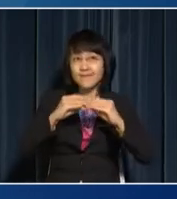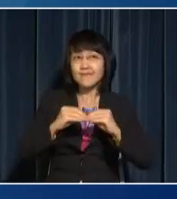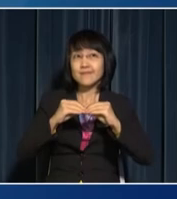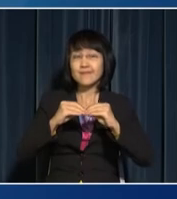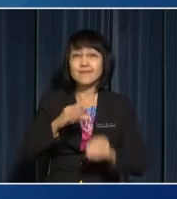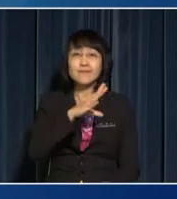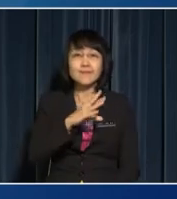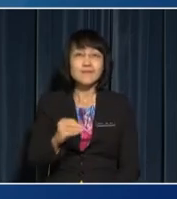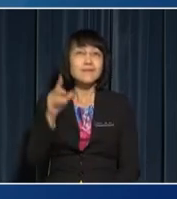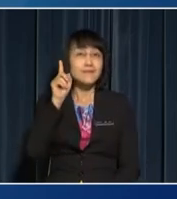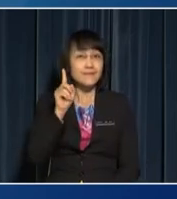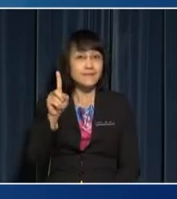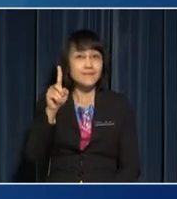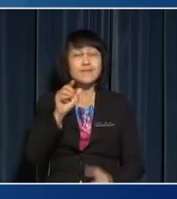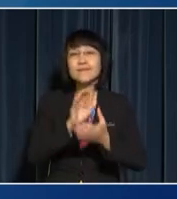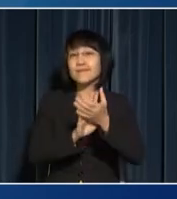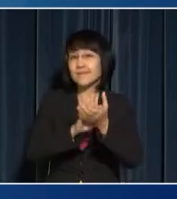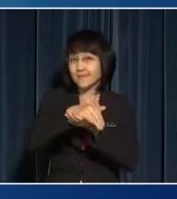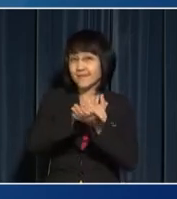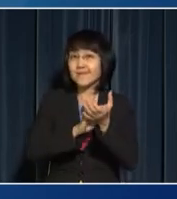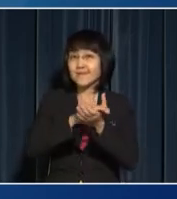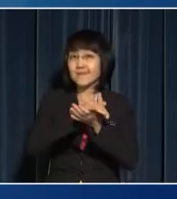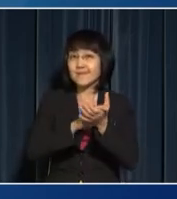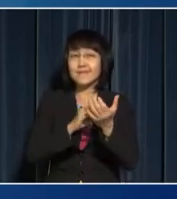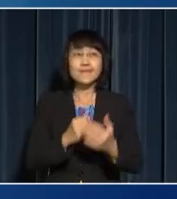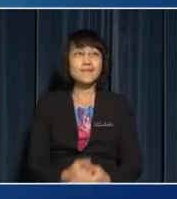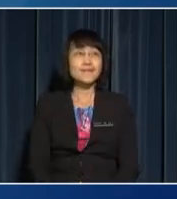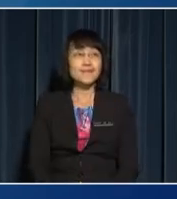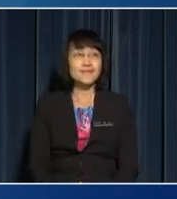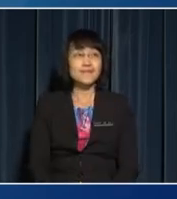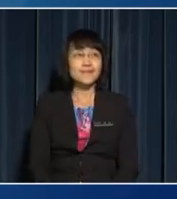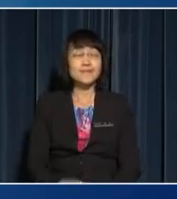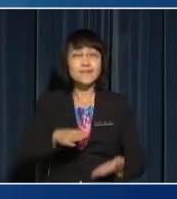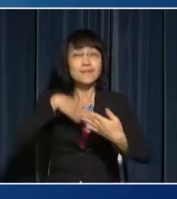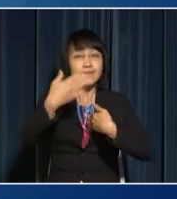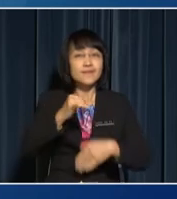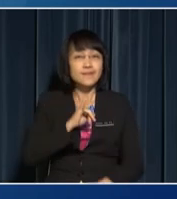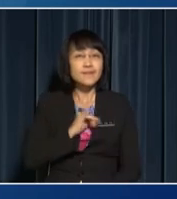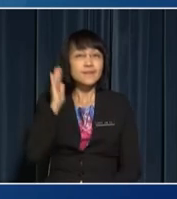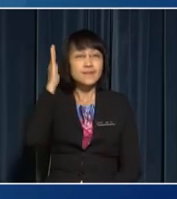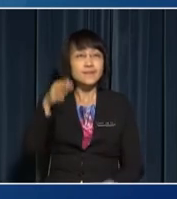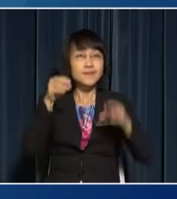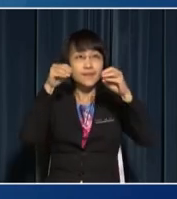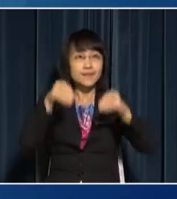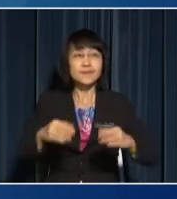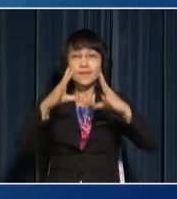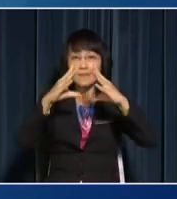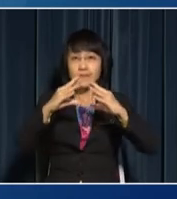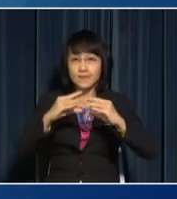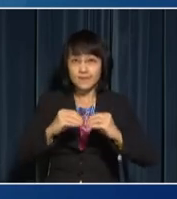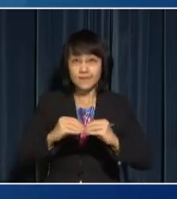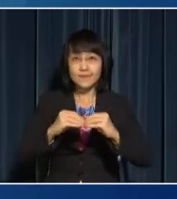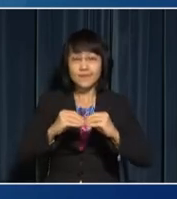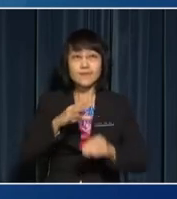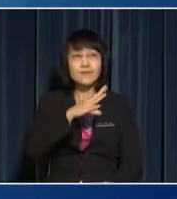sponge And a bar of soap Next, I will put this piece